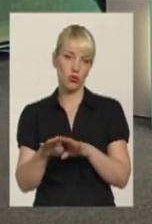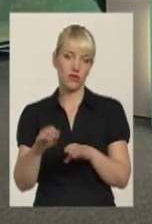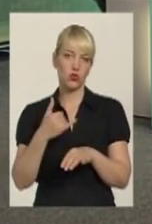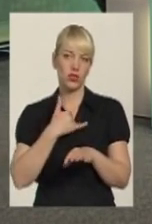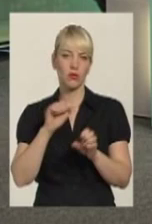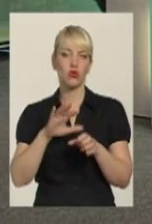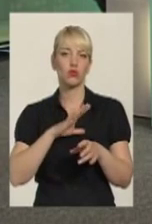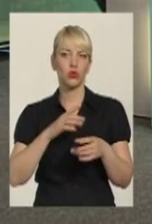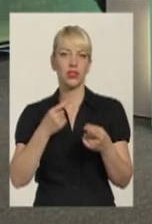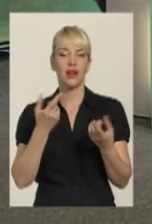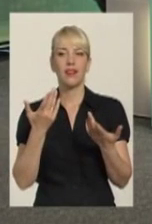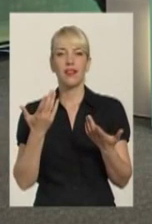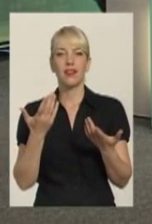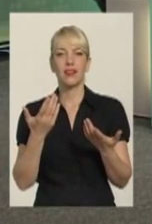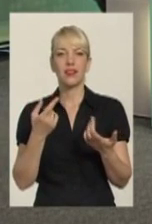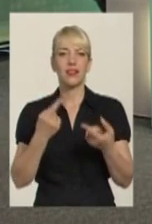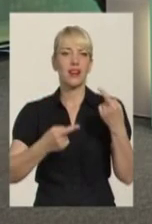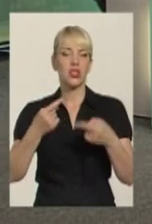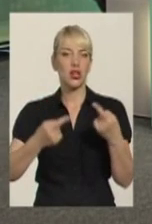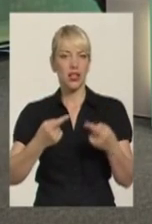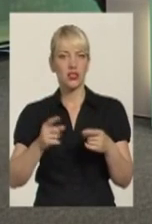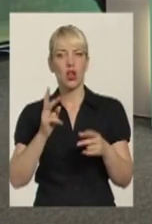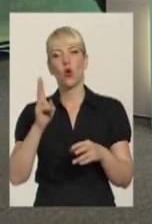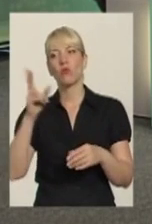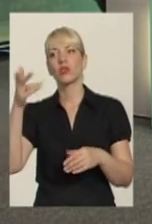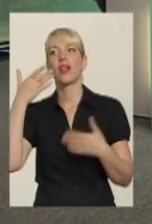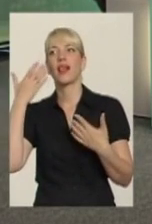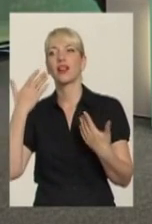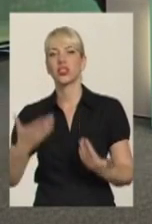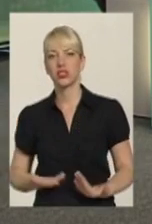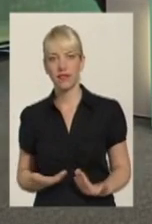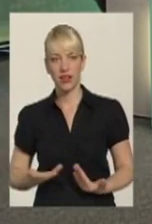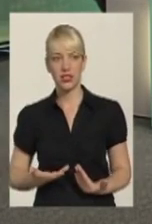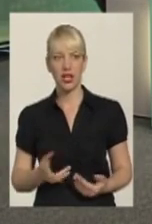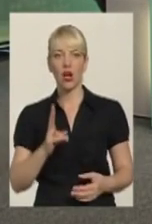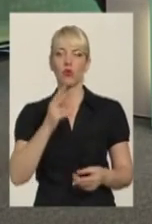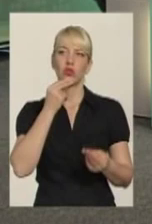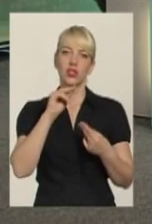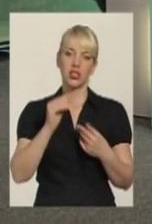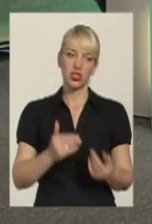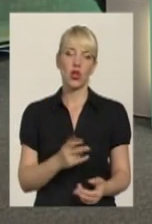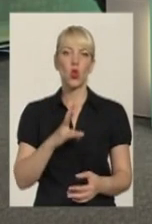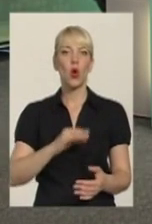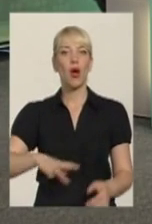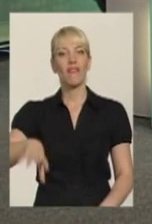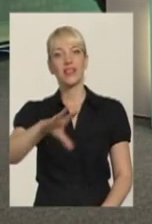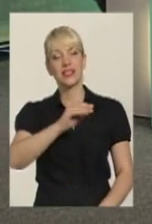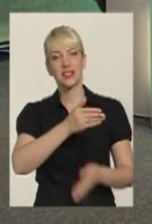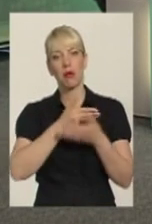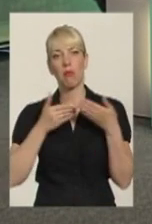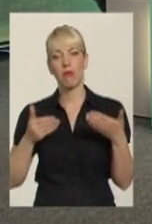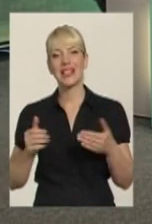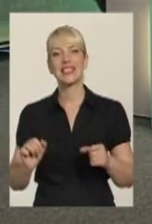такі розногласия, що може комусь живеться легше, чи комусь живеться трохи краще. Але ми стараємося і